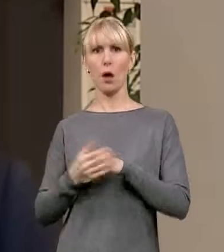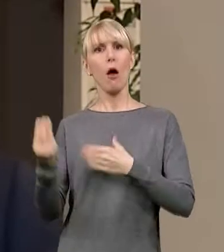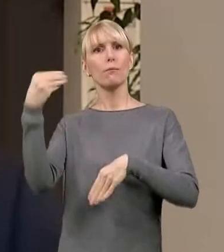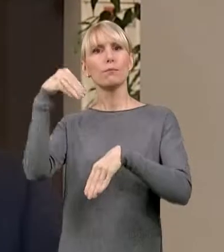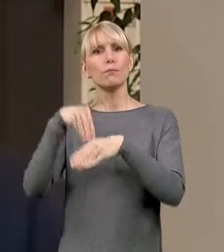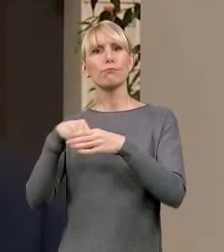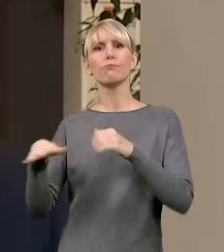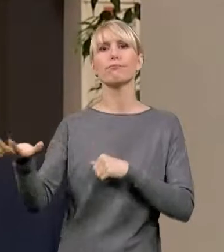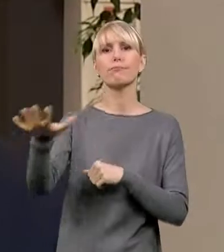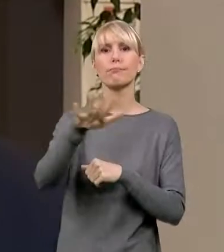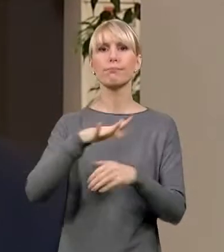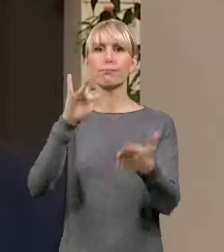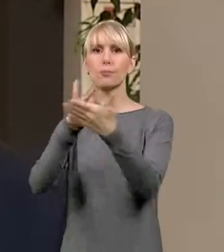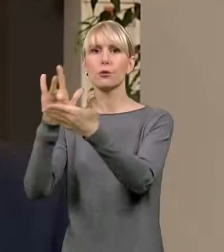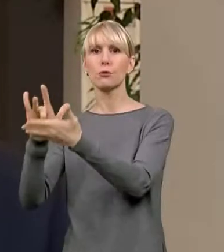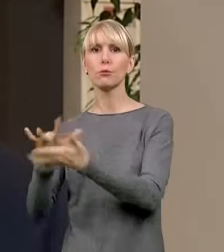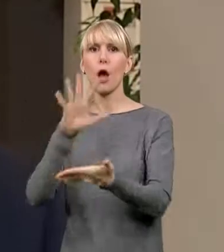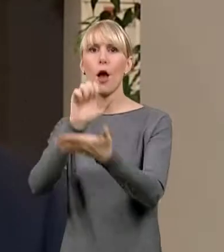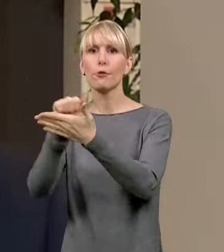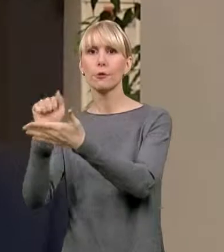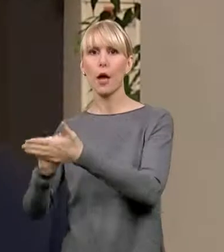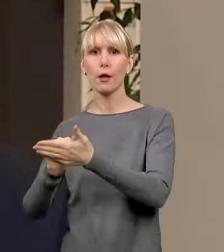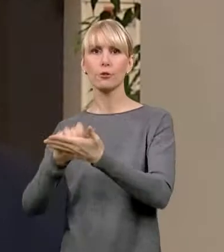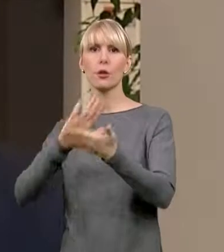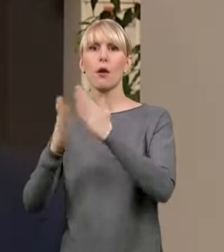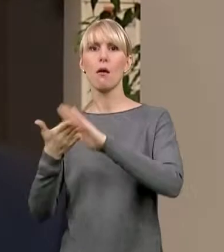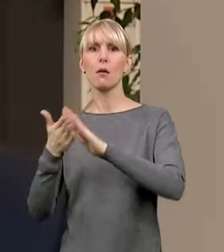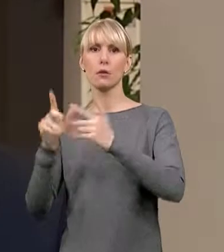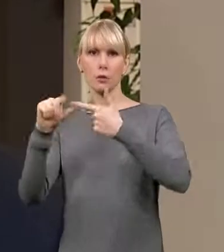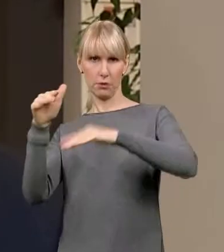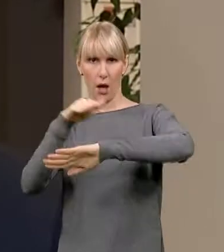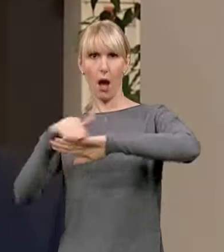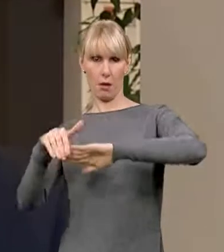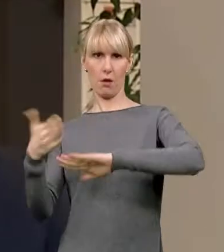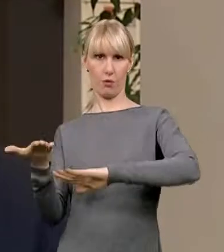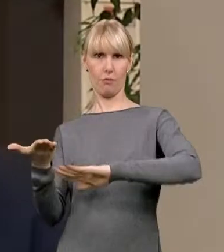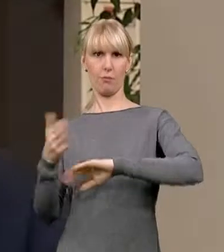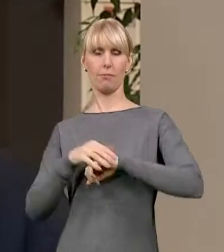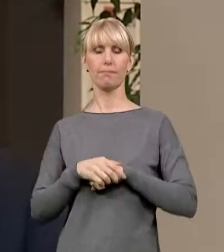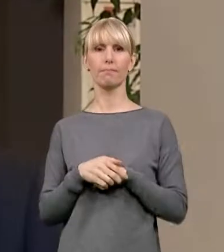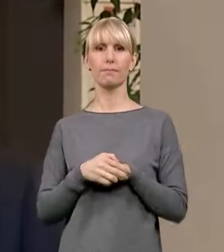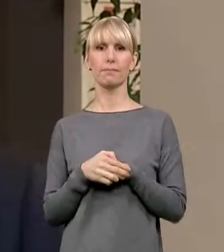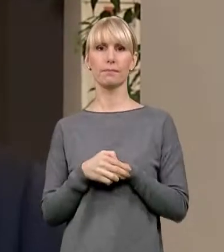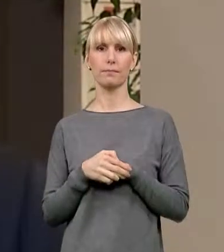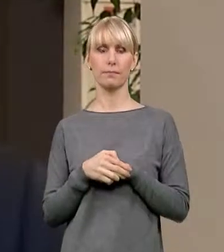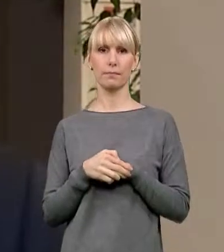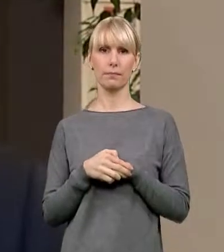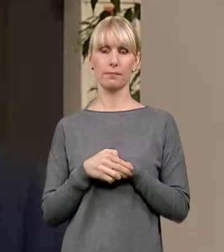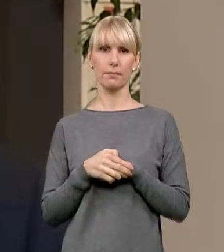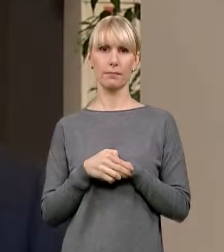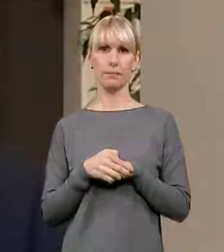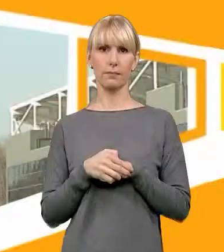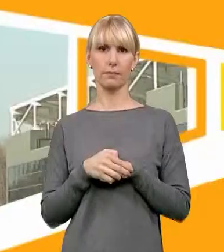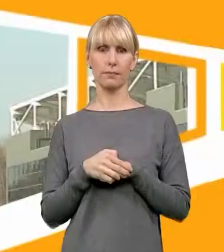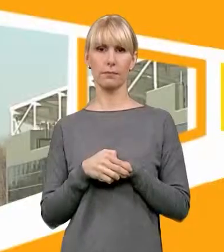internacjonalizacji działalności, czyli ekspansji z własną ofertą na rynki